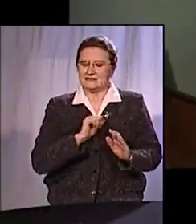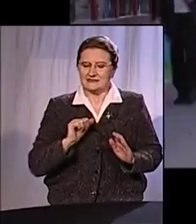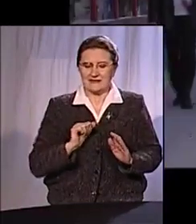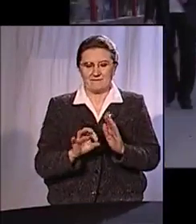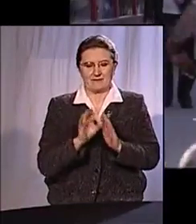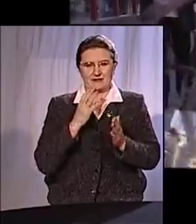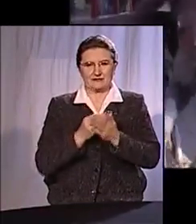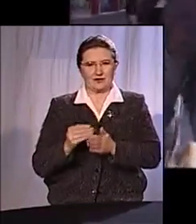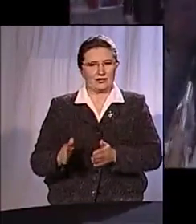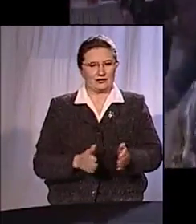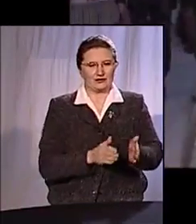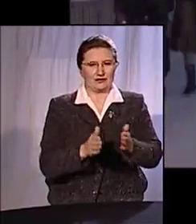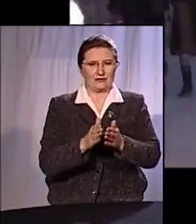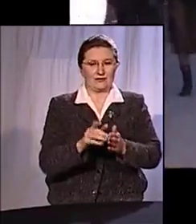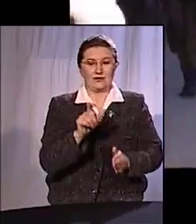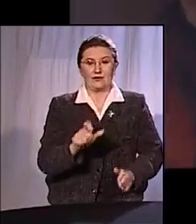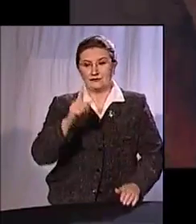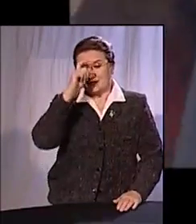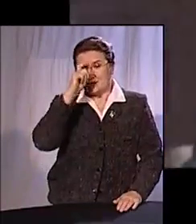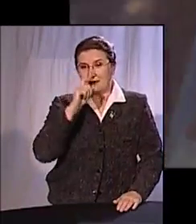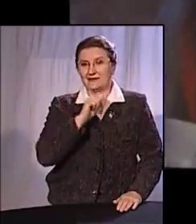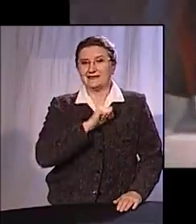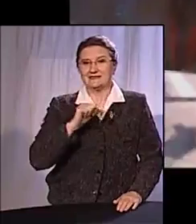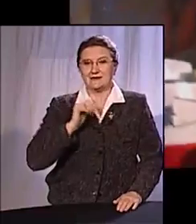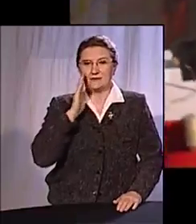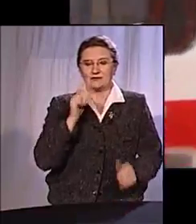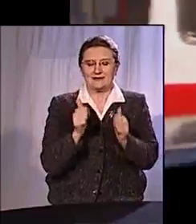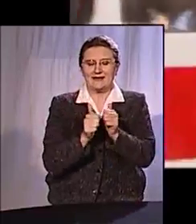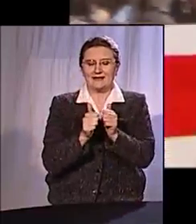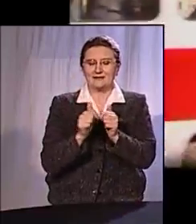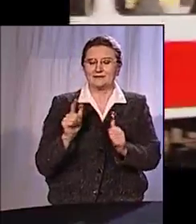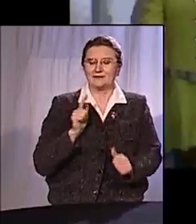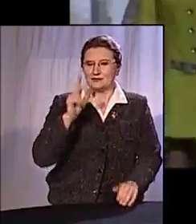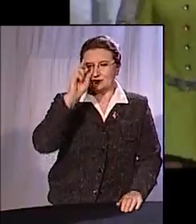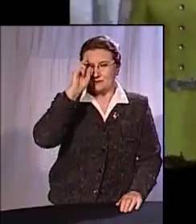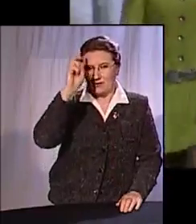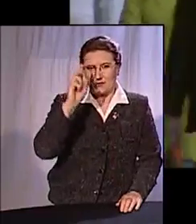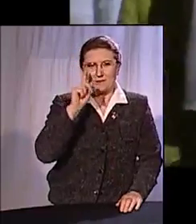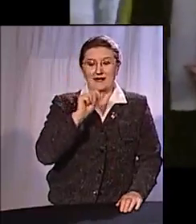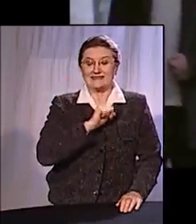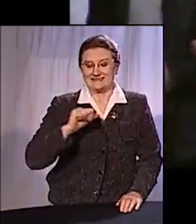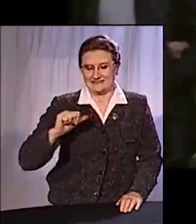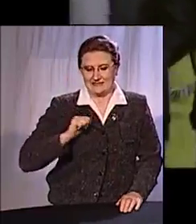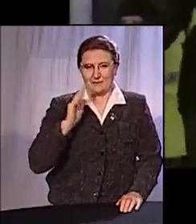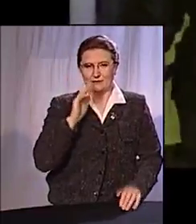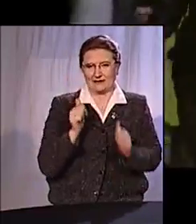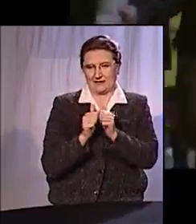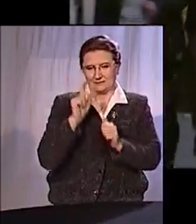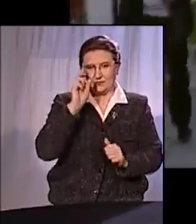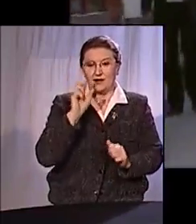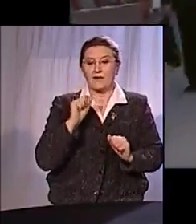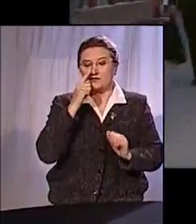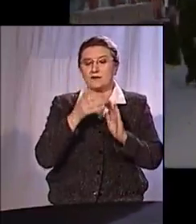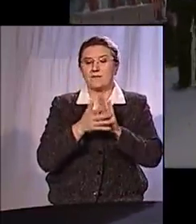свой путь, свою дорогу. Люди не поймут, пока они сами не будут с Богом. Вот не поймет никто, пока он сам не будет с Богом. Как